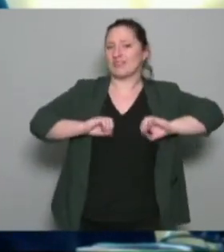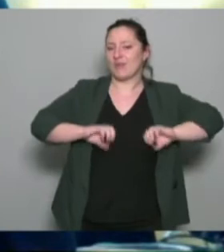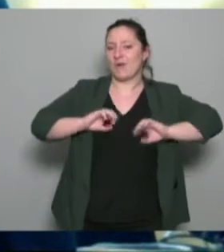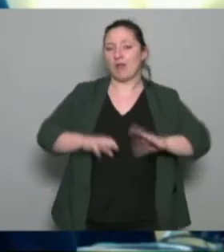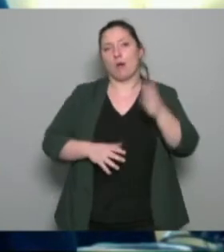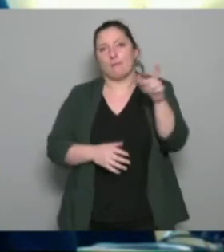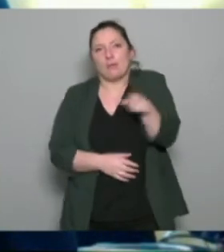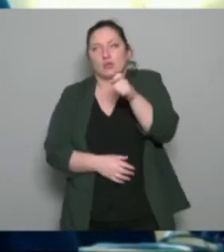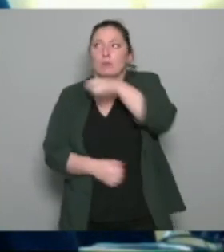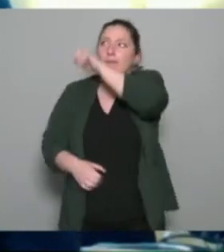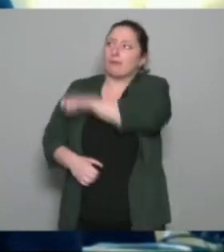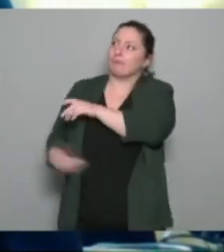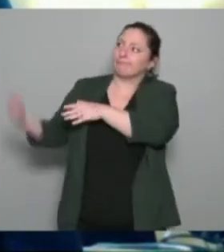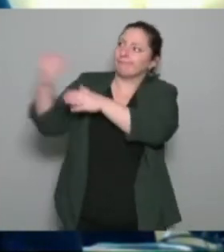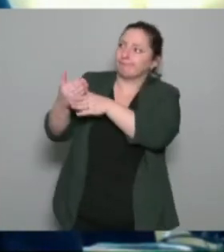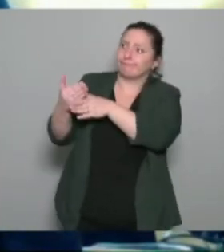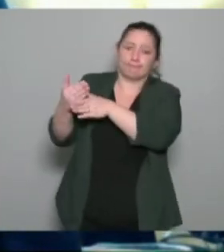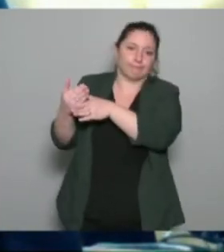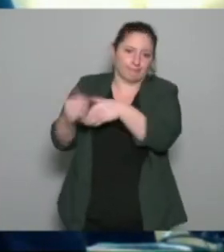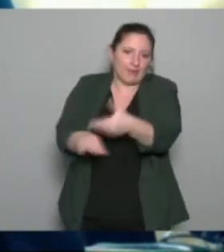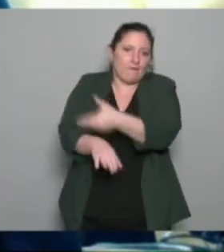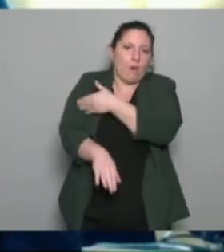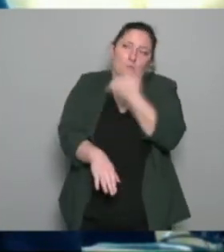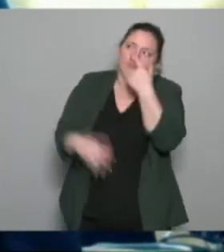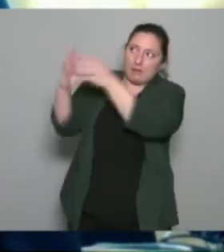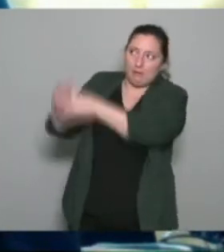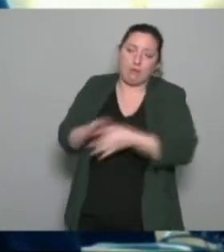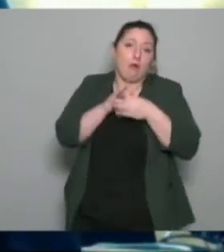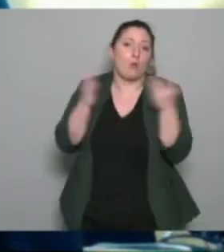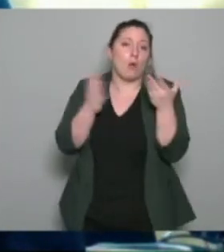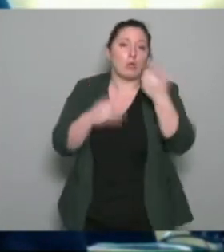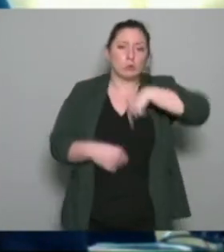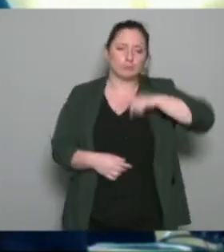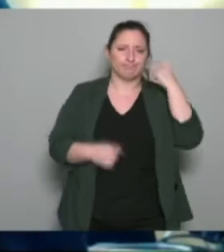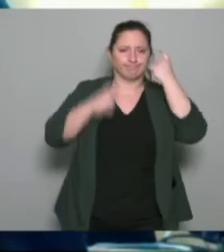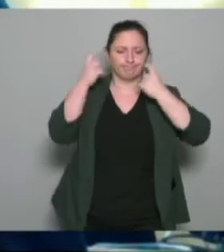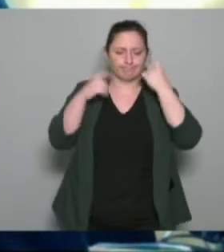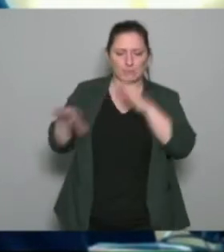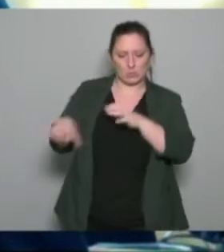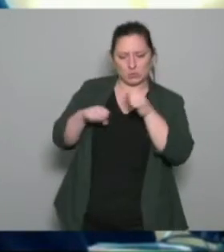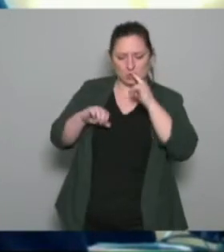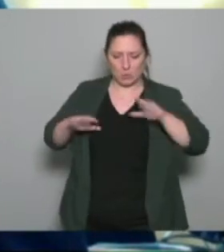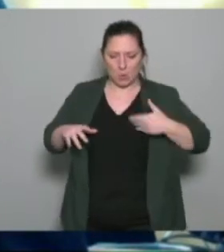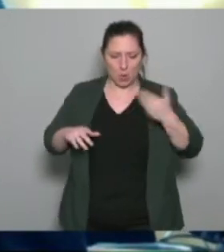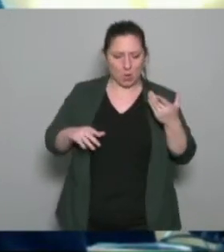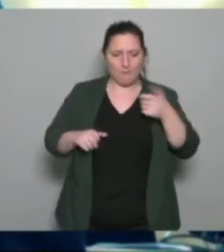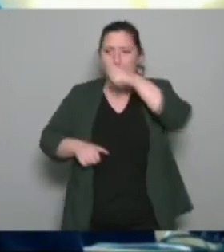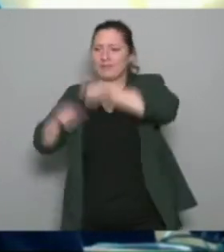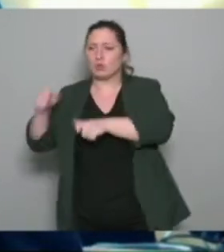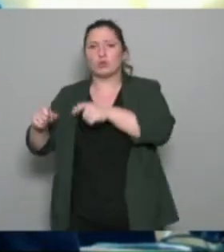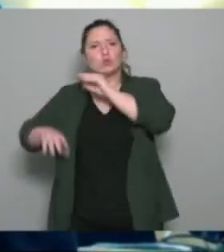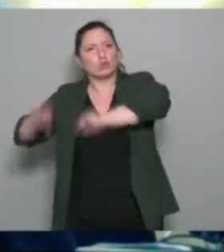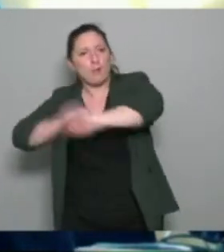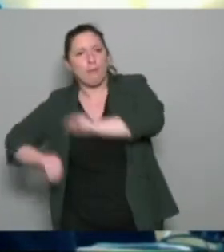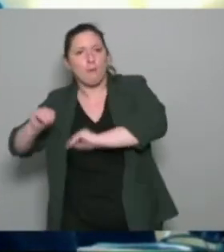dit notre le questionnement qui s'est posé c'est effectivement quelle complémentarité entre les soignants et les enseignants à pas dans la prise en